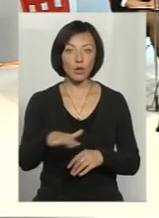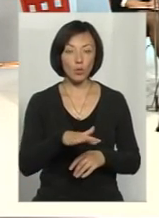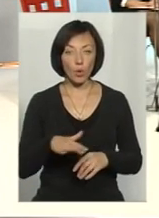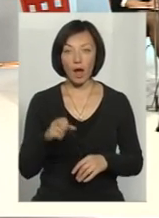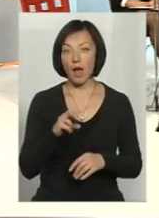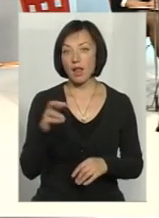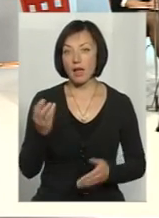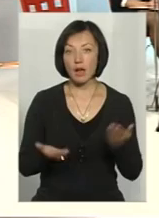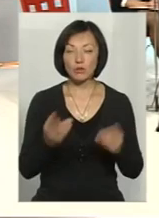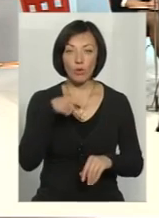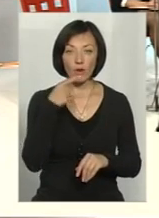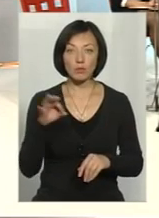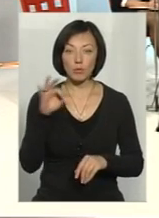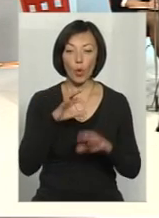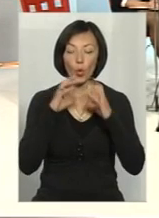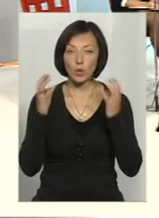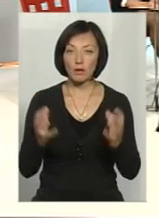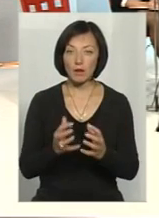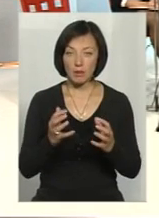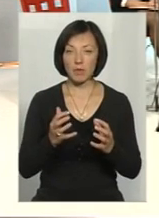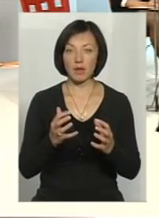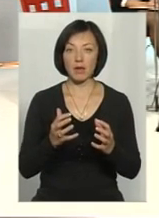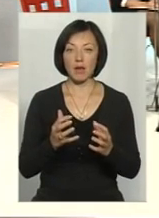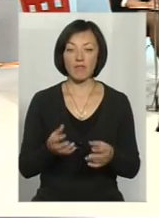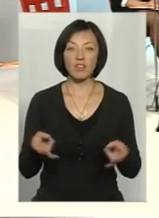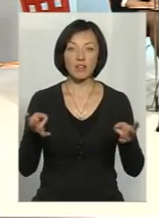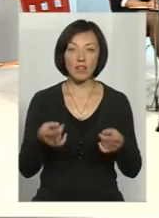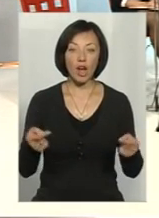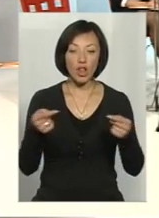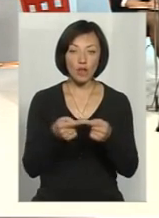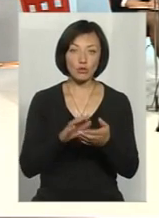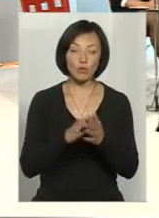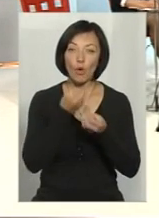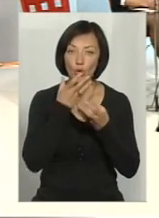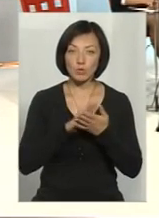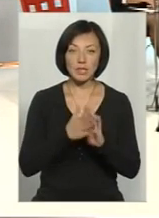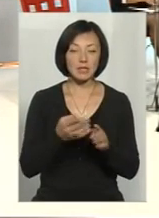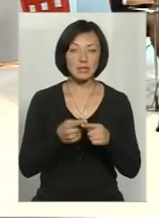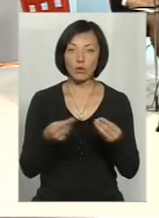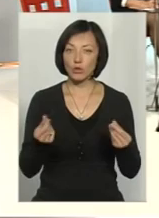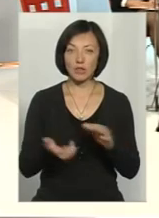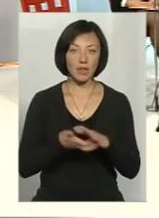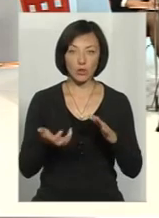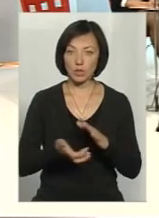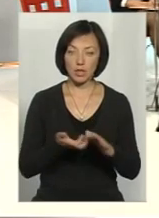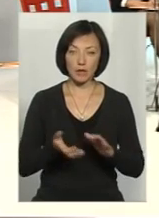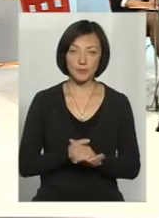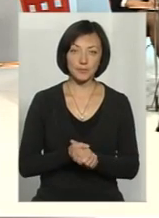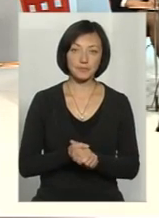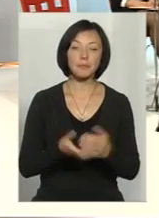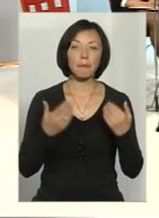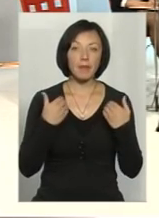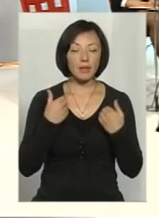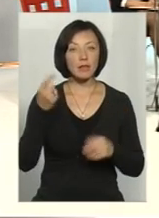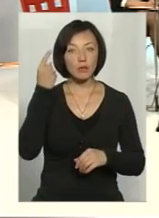Але якщо говорити про утримання в належному стані, то, звичайно, що цих коштів недостатні. І я